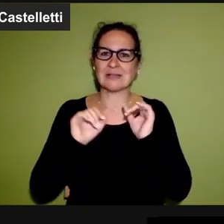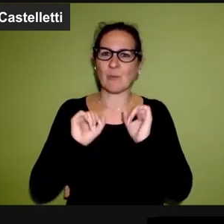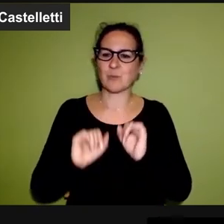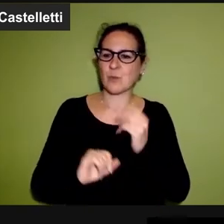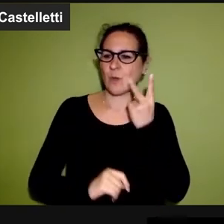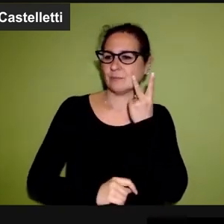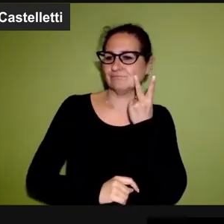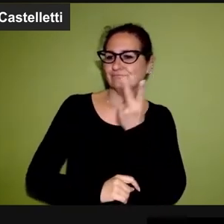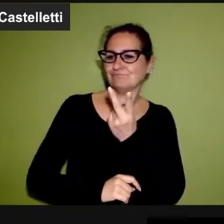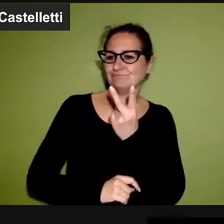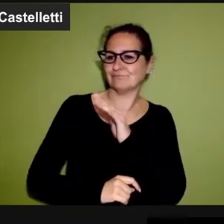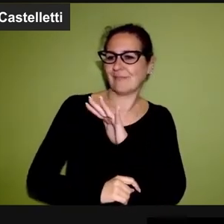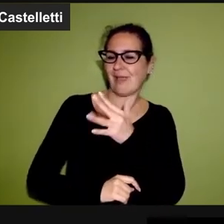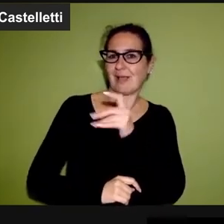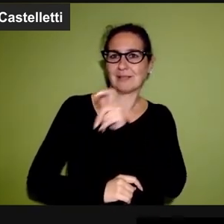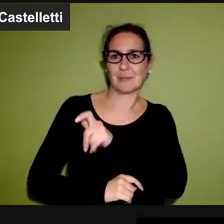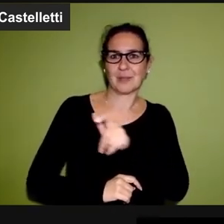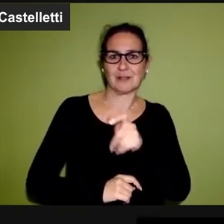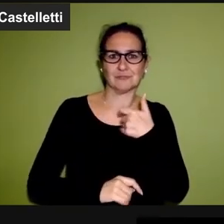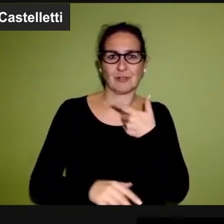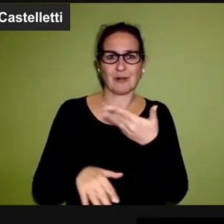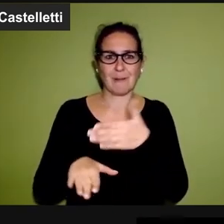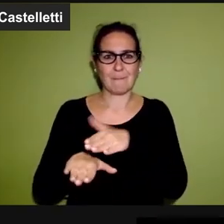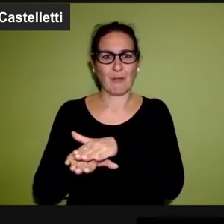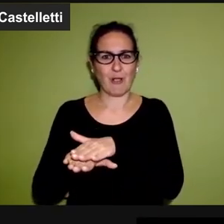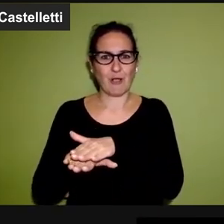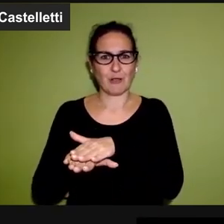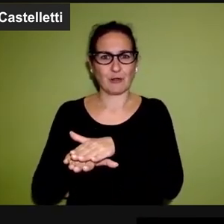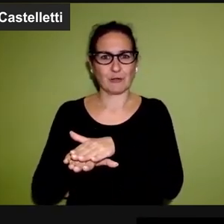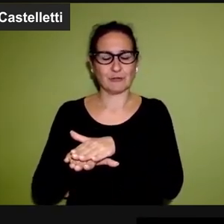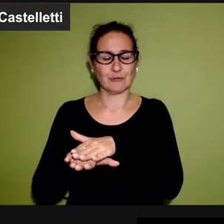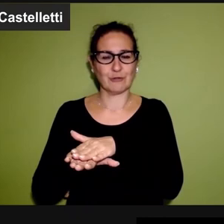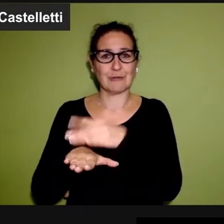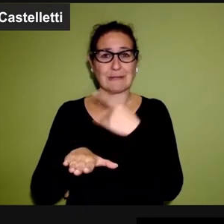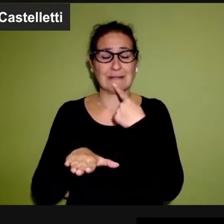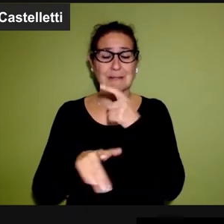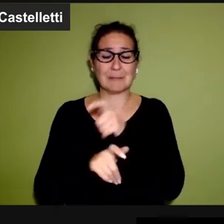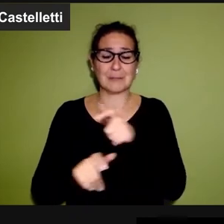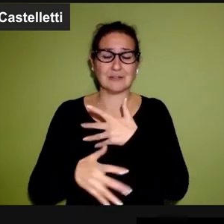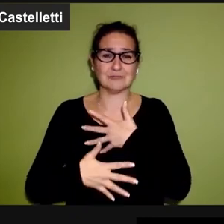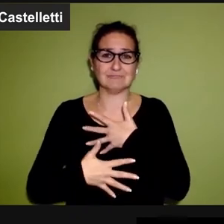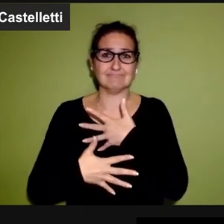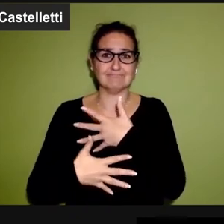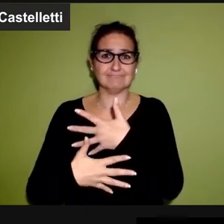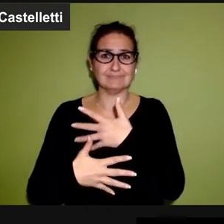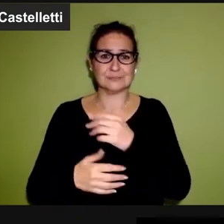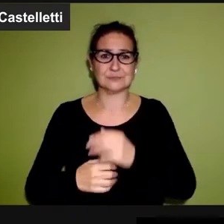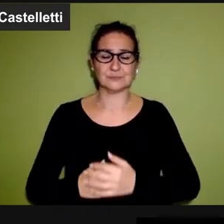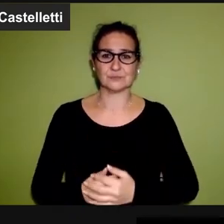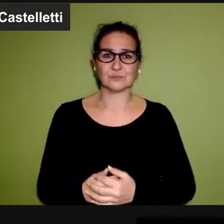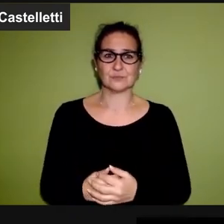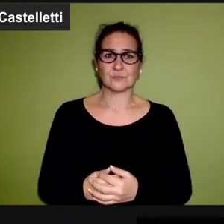possiamo sperimentare solo la morte degli altri, la morte delle persone che ci sono a care.